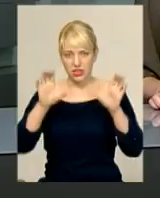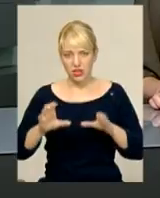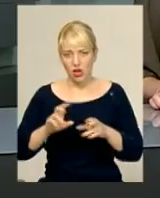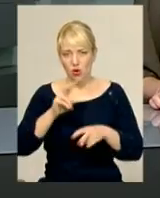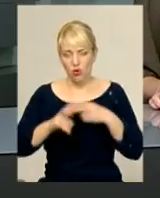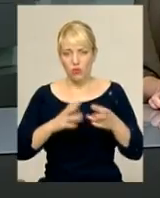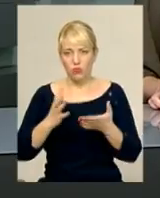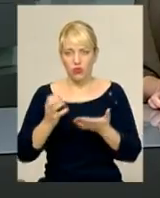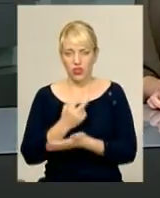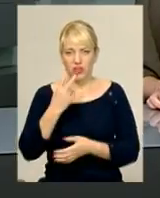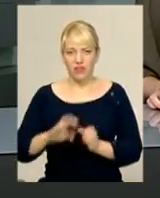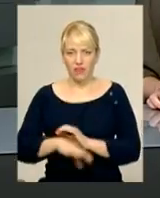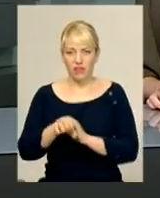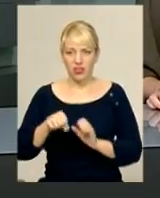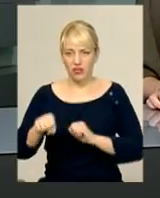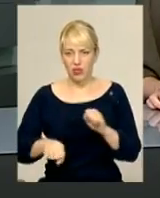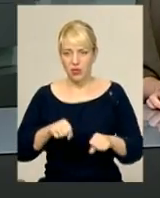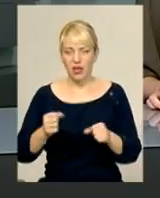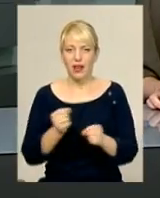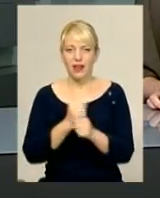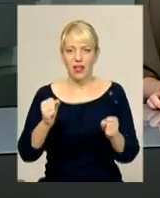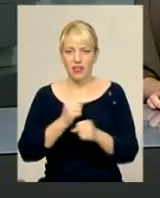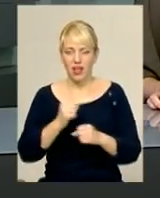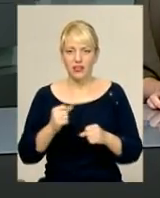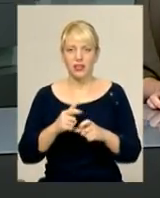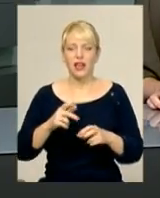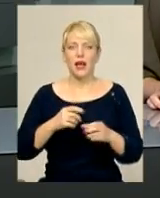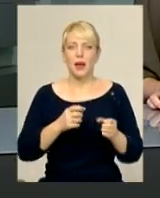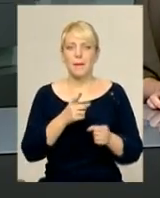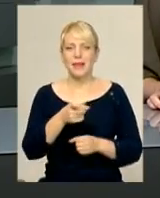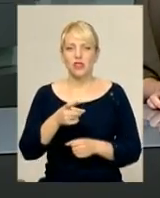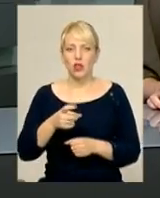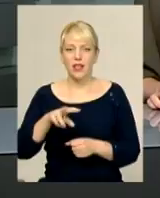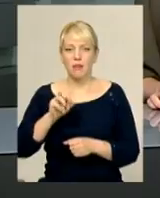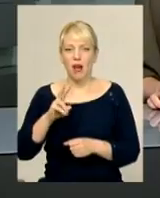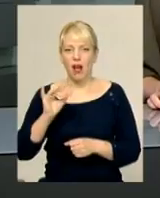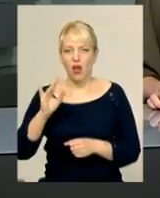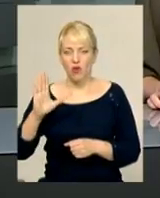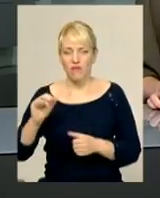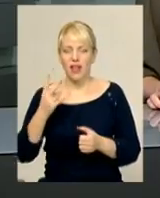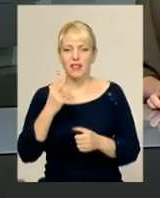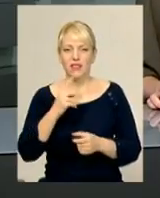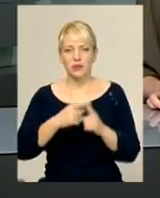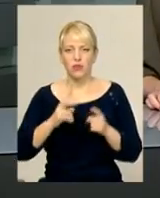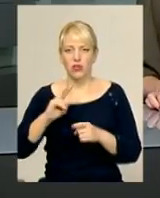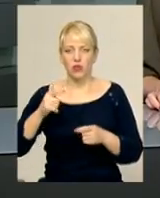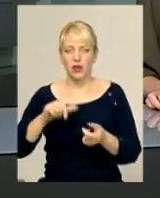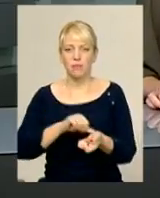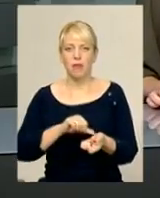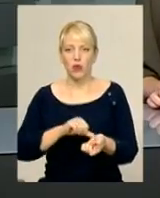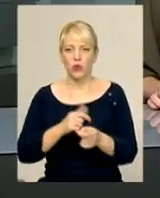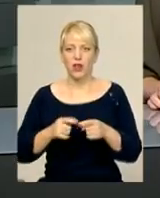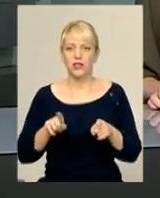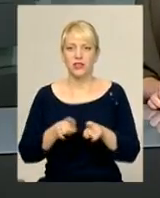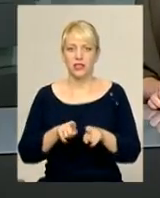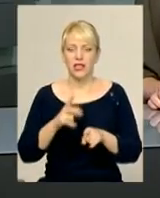викрадені велосипеди, гранату, розібраний пістолет Макарова та два з половиною кілограми марихуани. Арсенал зброї днями знайшли і у